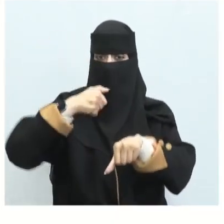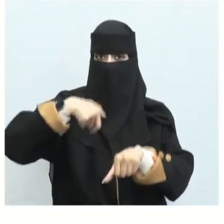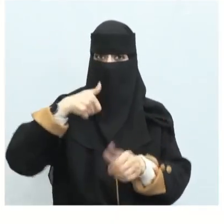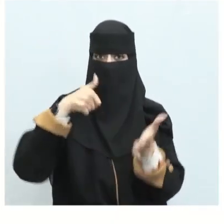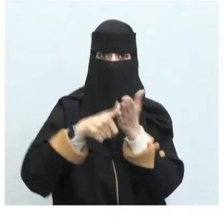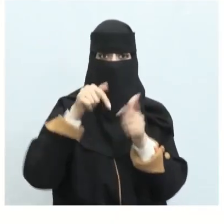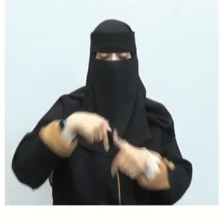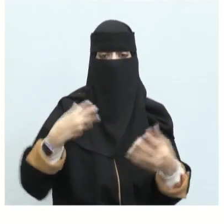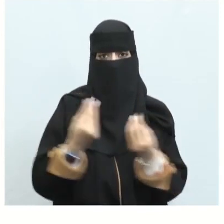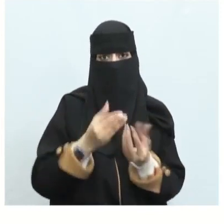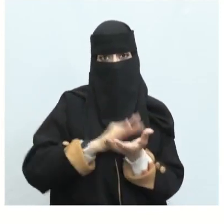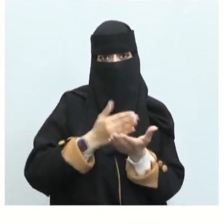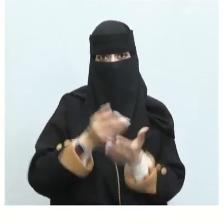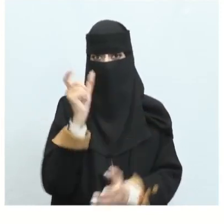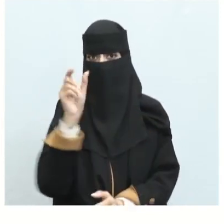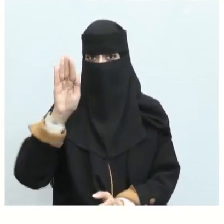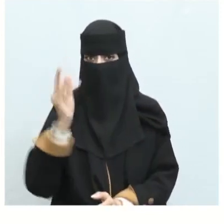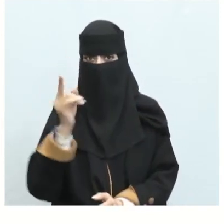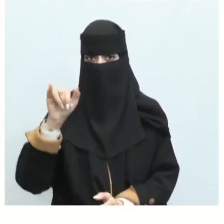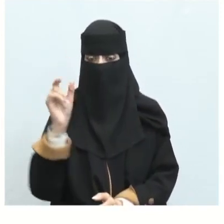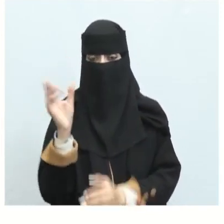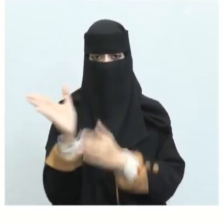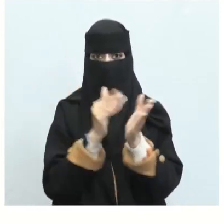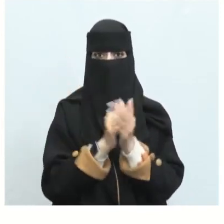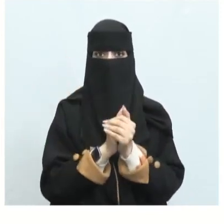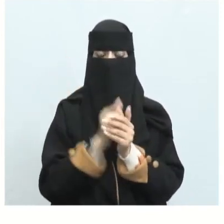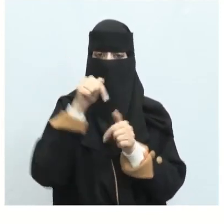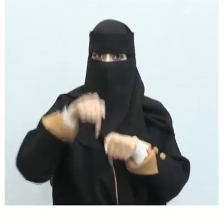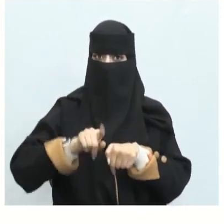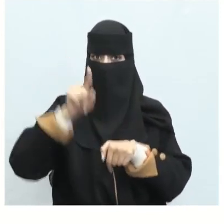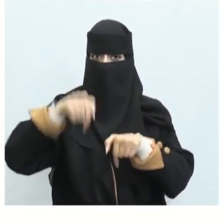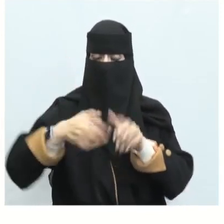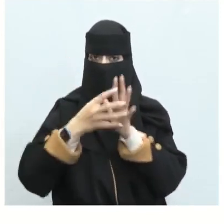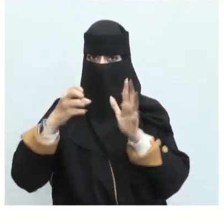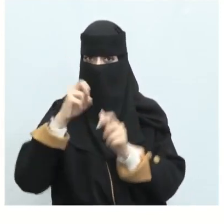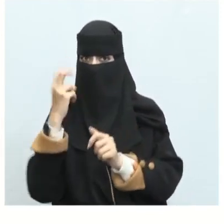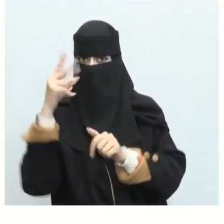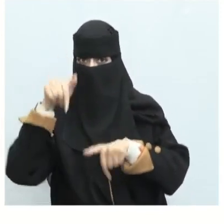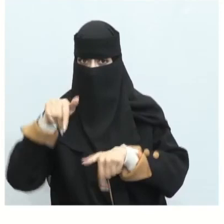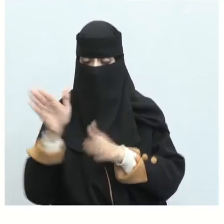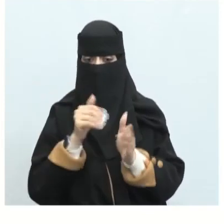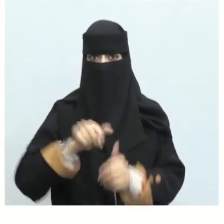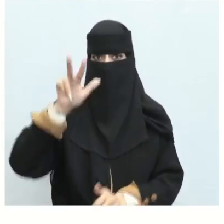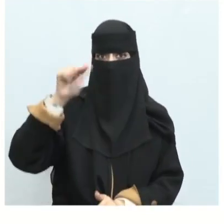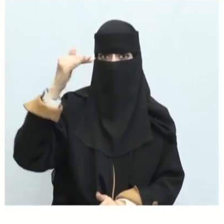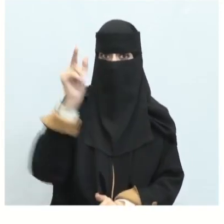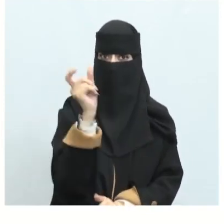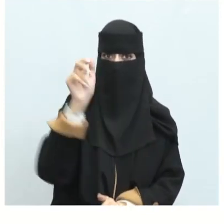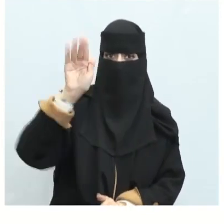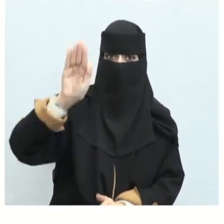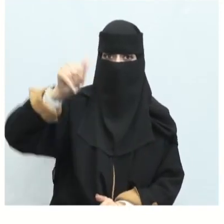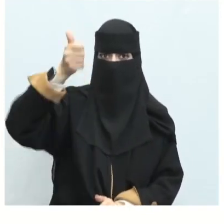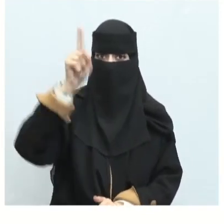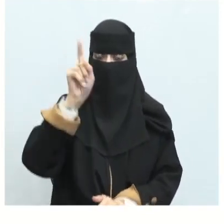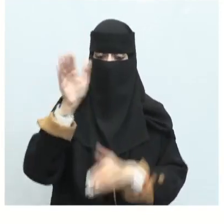هذا الدرس في لغتي الإشارة الأستاذة نسرين النصار طبعا نحن هنا في نماذج أخرى من الشعر الخنساء والأبيت ويضا سنتحدث عن خصائص